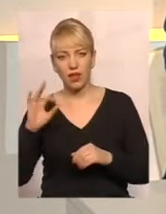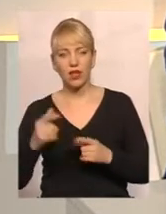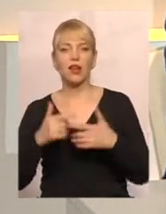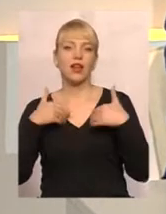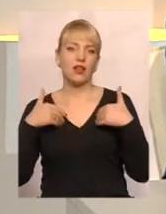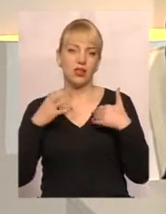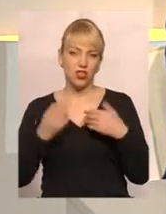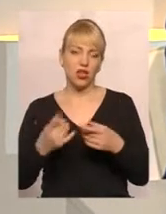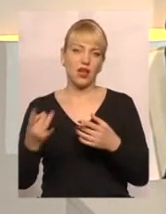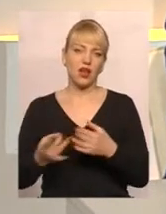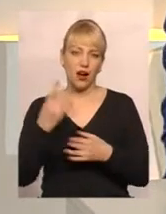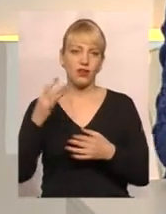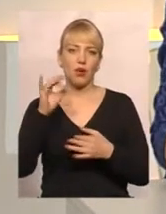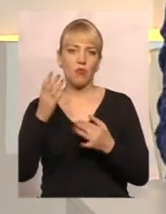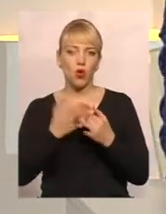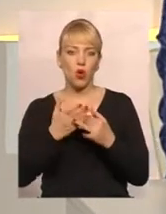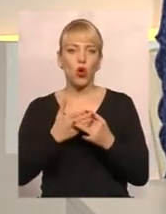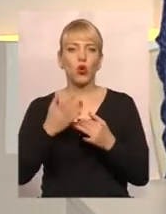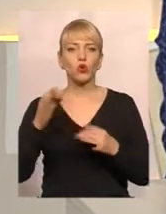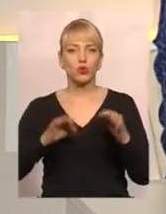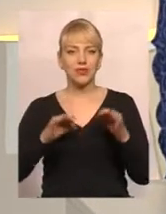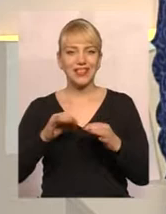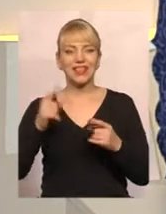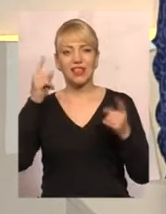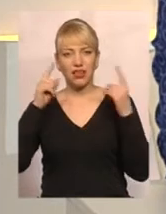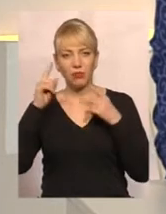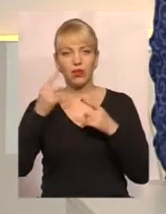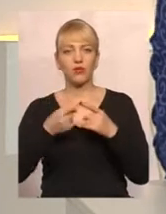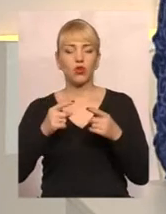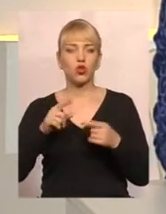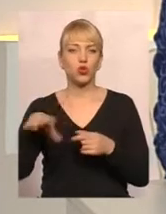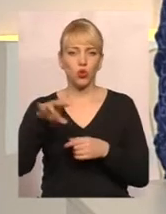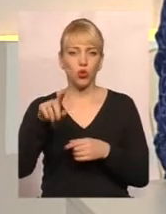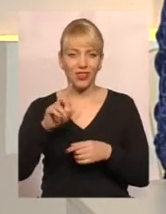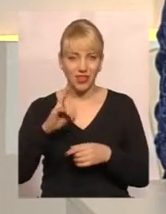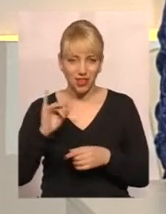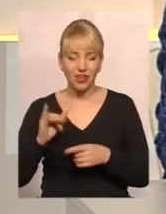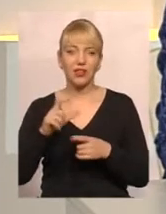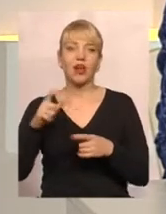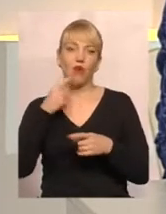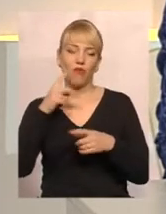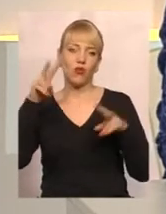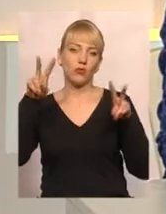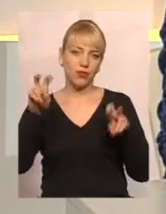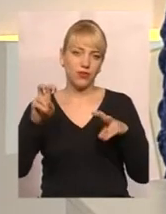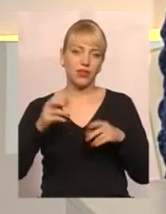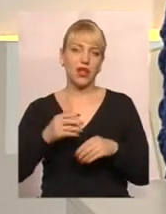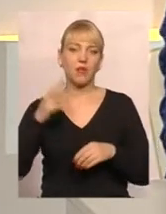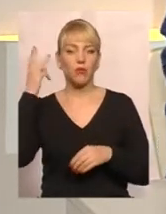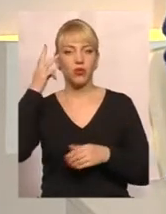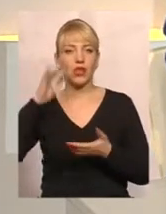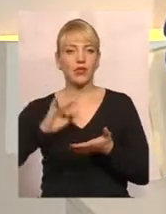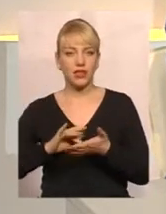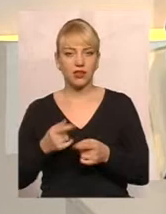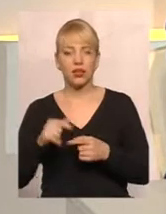ще раз про субсидії та міфи довкола них. Говоримо в прямому ефірі у темі на телеканалі Поділля Центр. Для того,